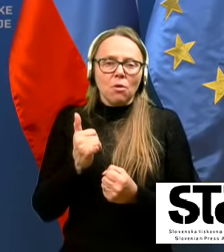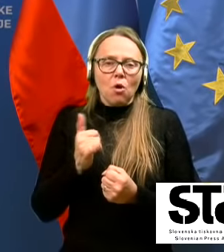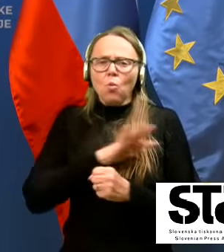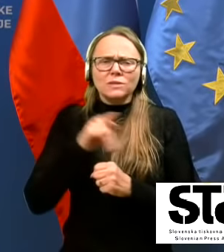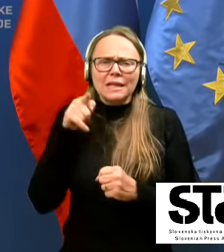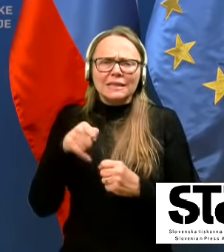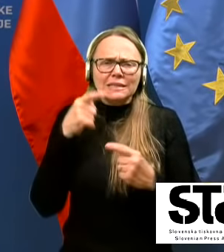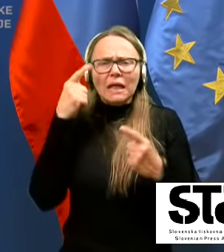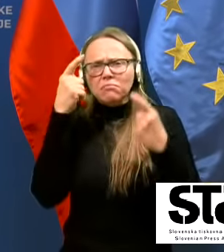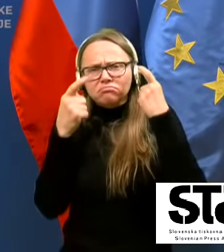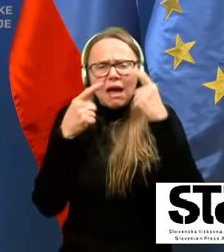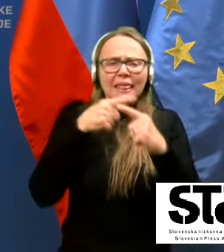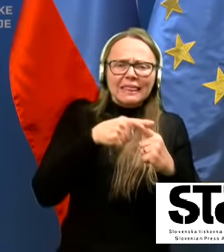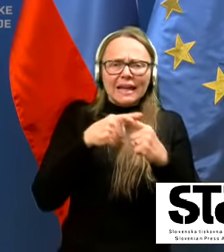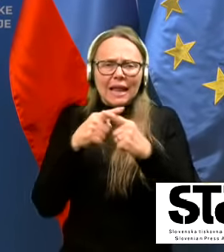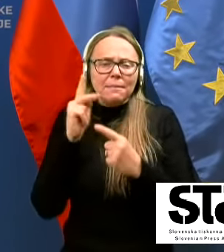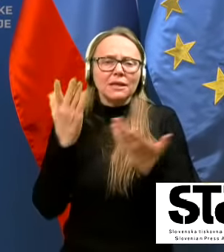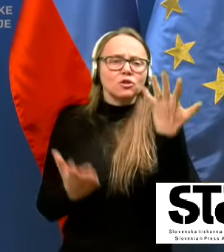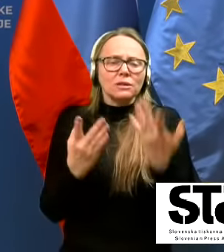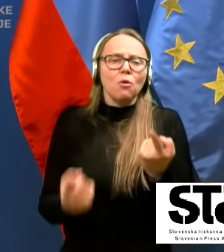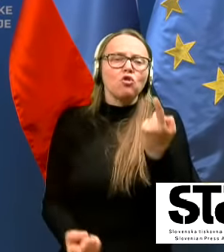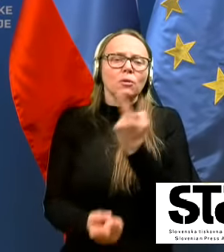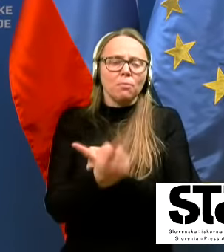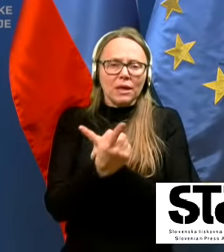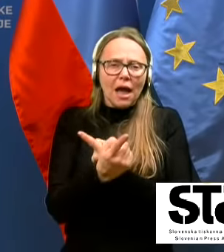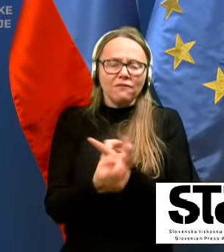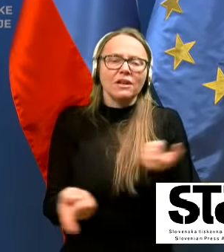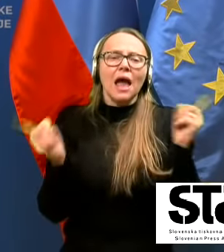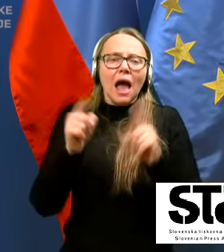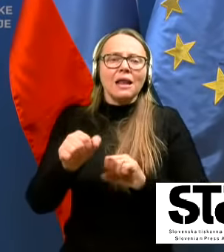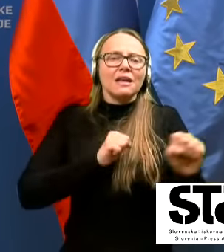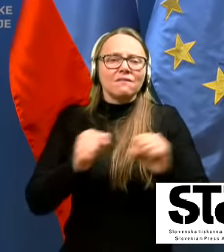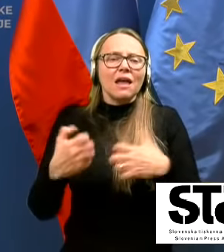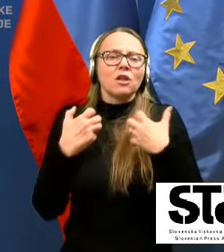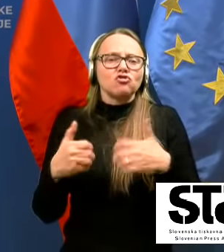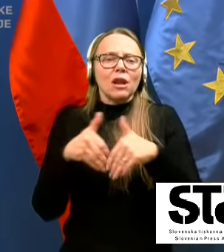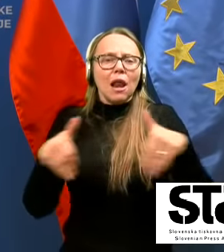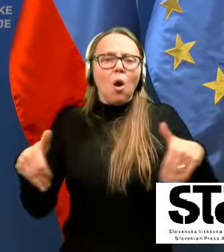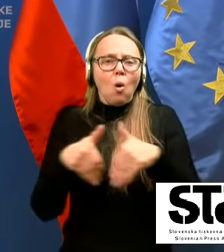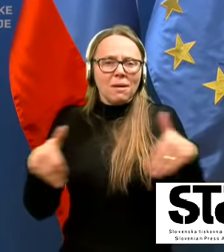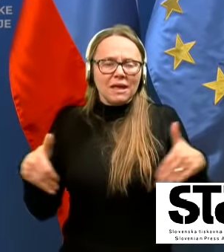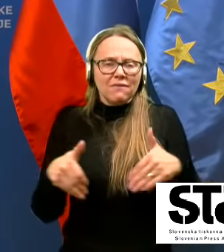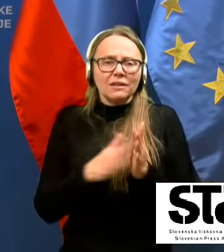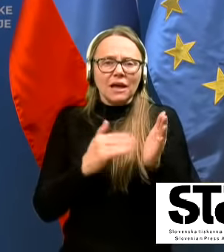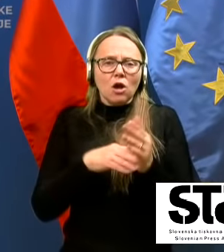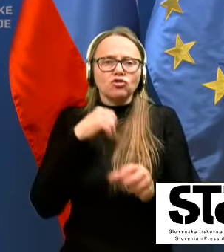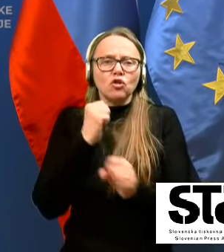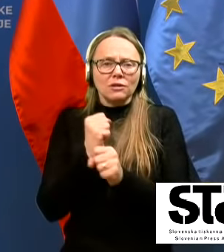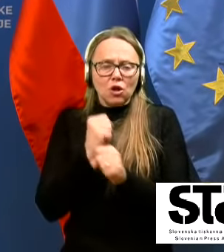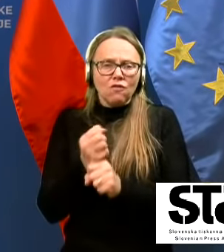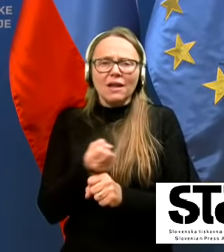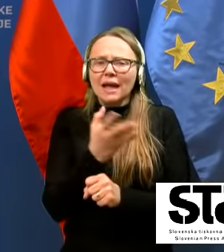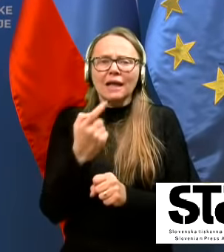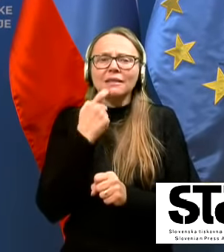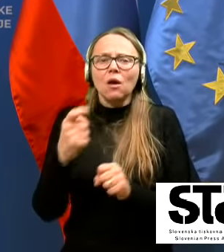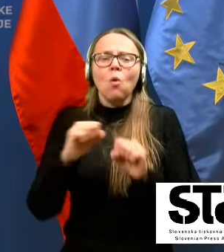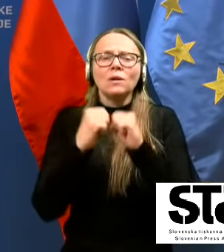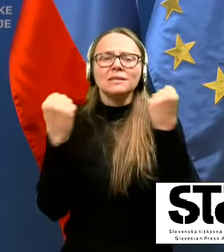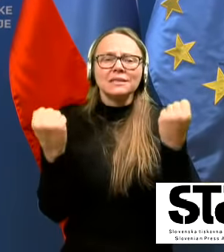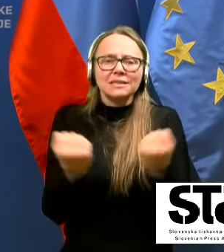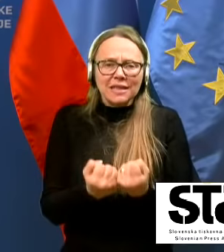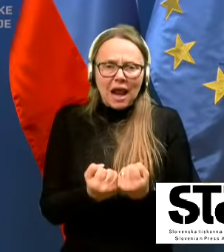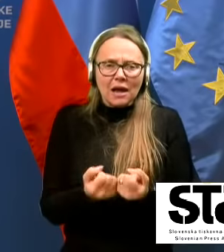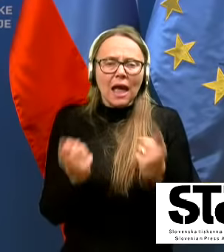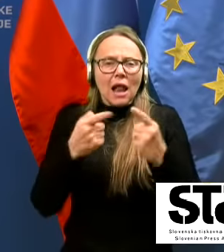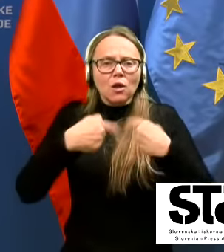dileme, ki so se morda pojavili ob tem, ali je vlada želela omejevati kakršno koli delovanje katerikoli stranke oziroma